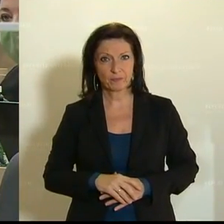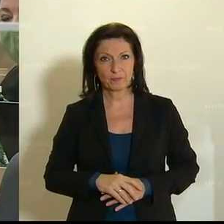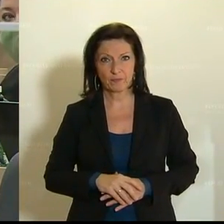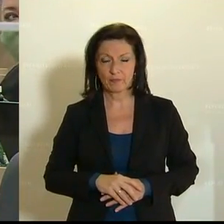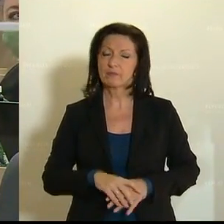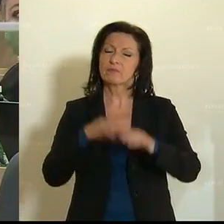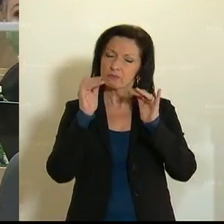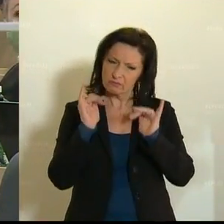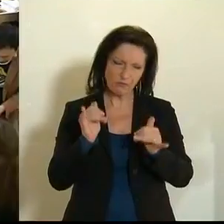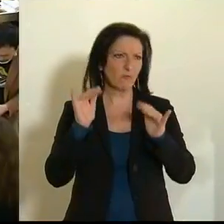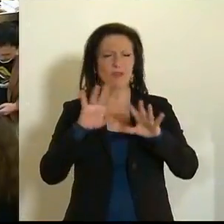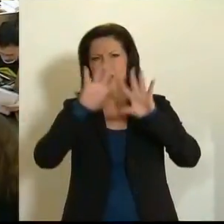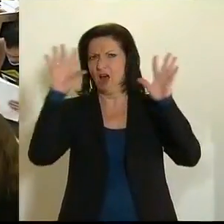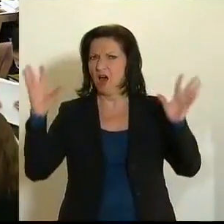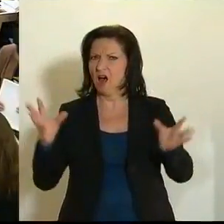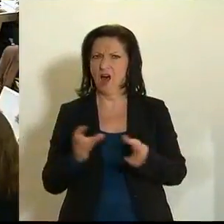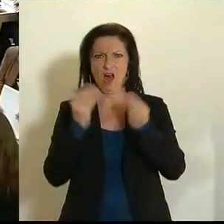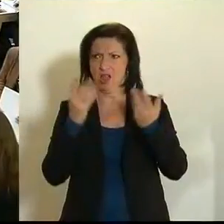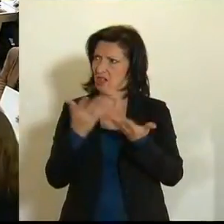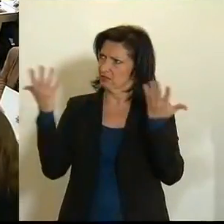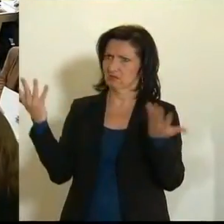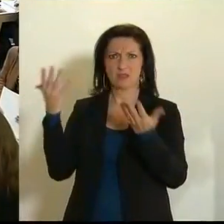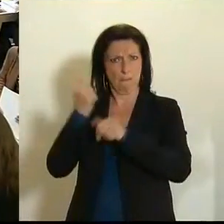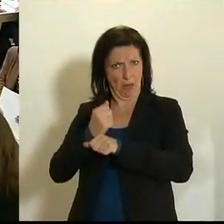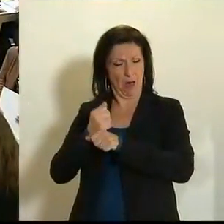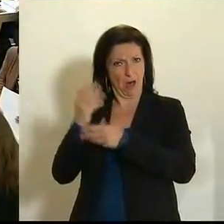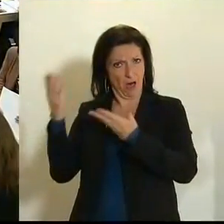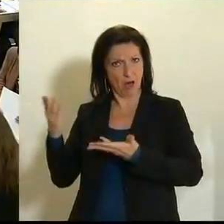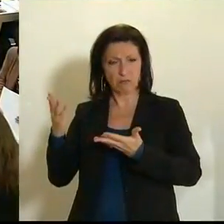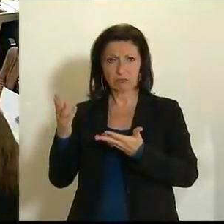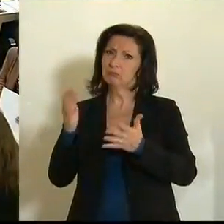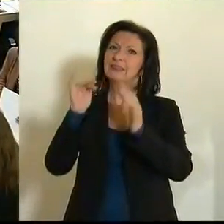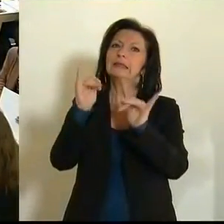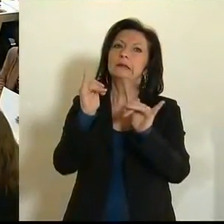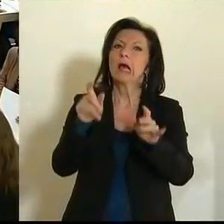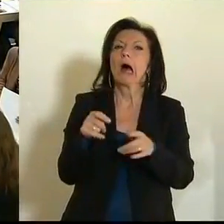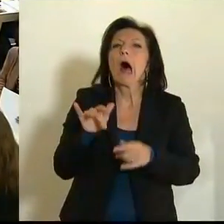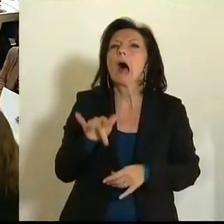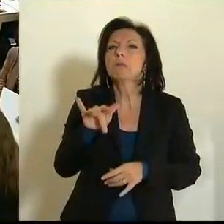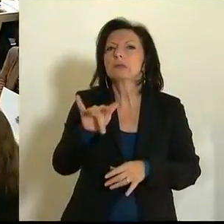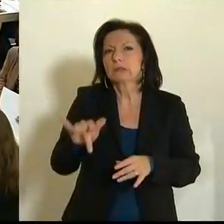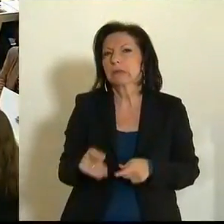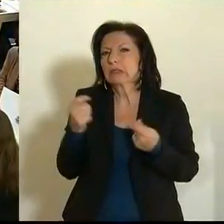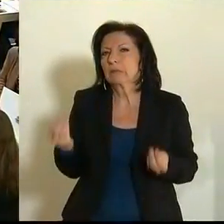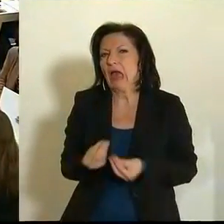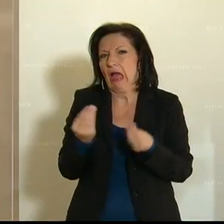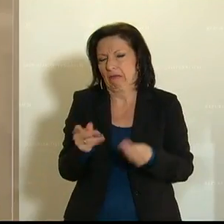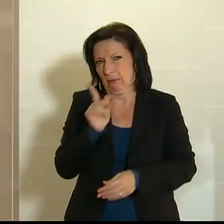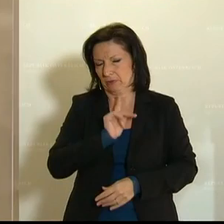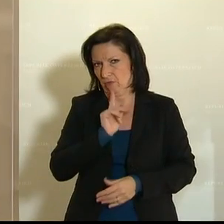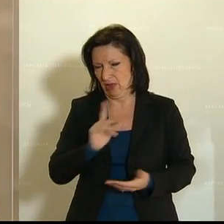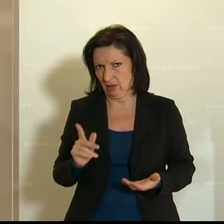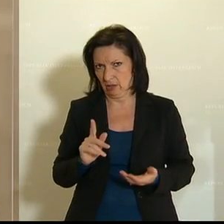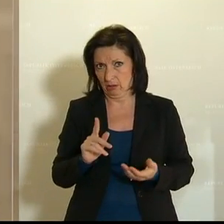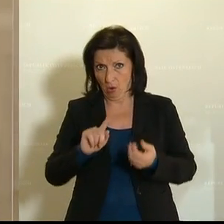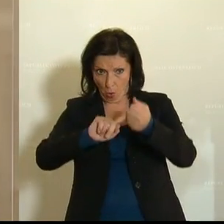Ja, all diese Handlungen Ihrerseits, ja, da gibt es welche hier und da, aber sie sind zaghaft. Und das Budget,